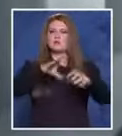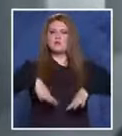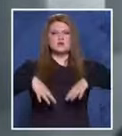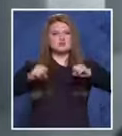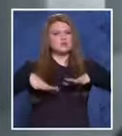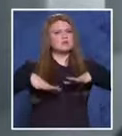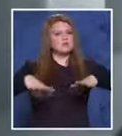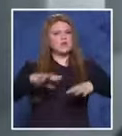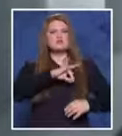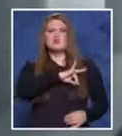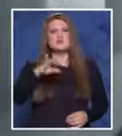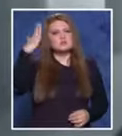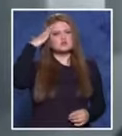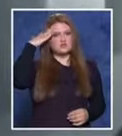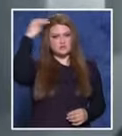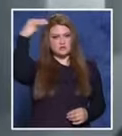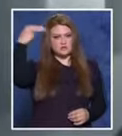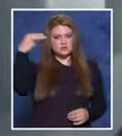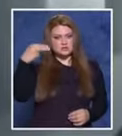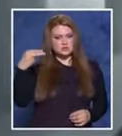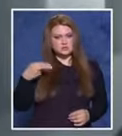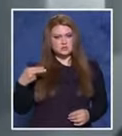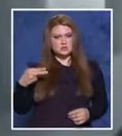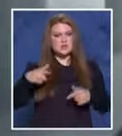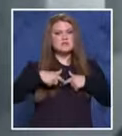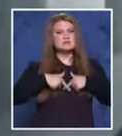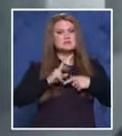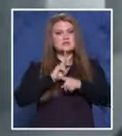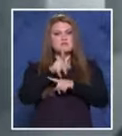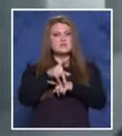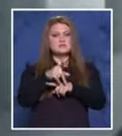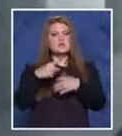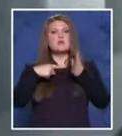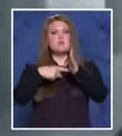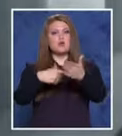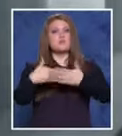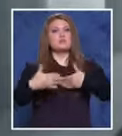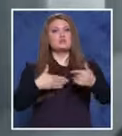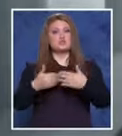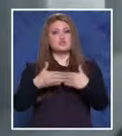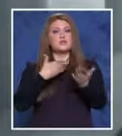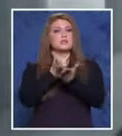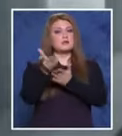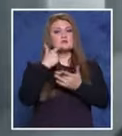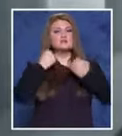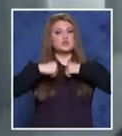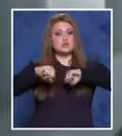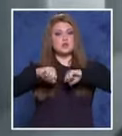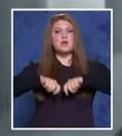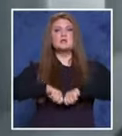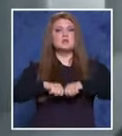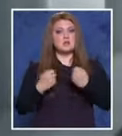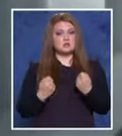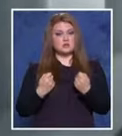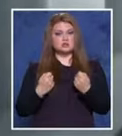ангажират гражданите и държавните институции. Съдъвлиза показва практическите начини за защита